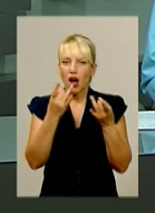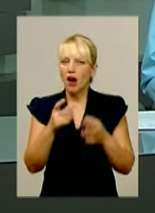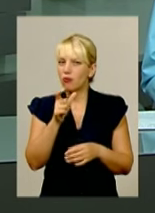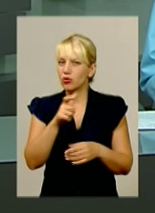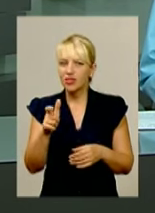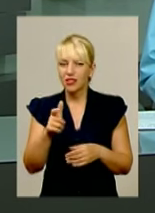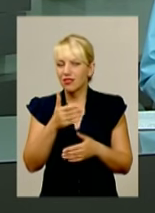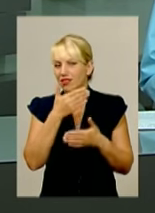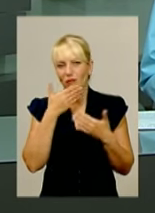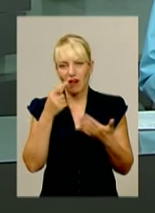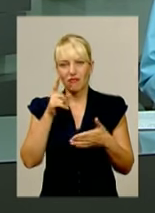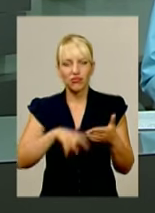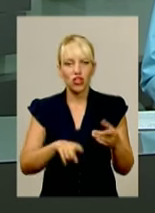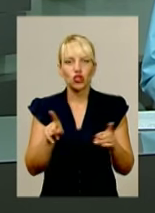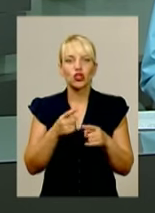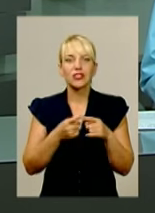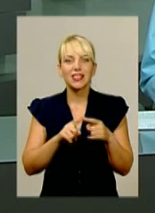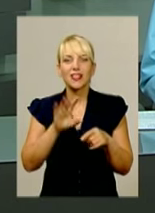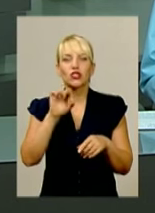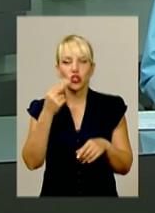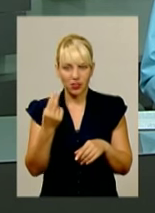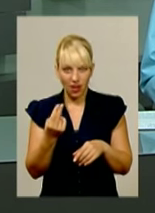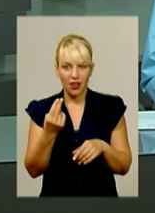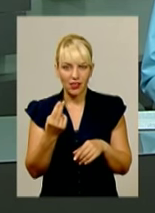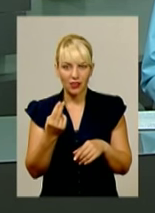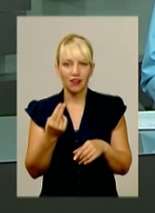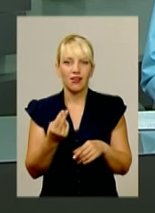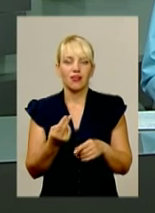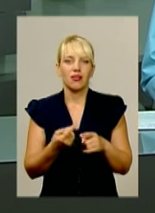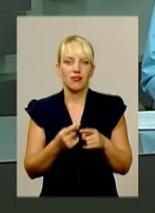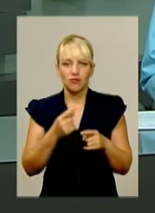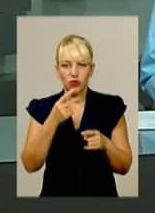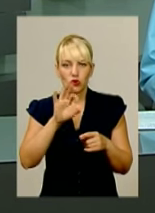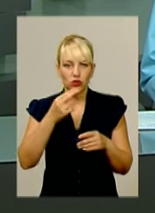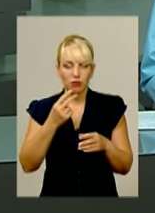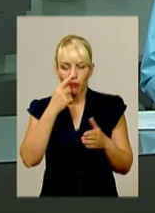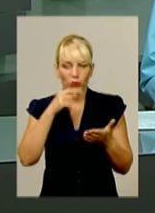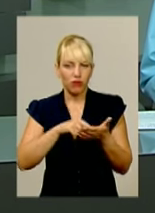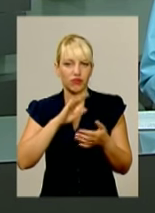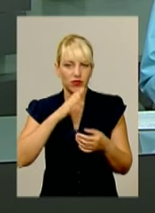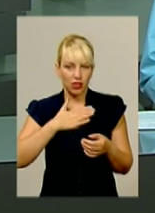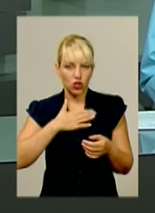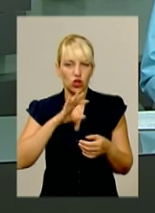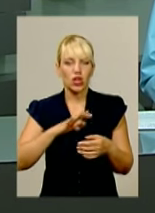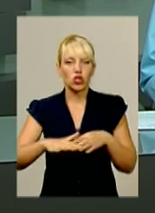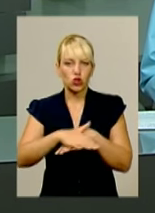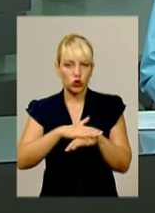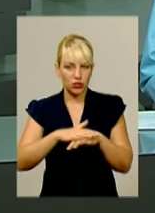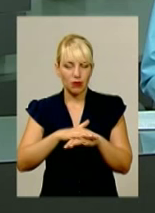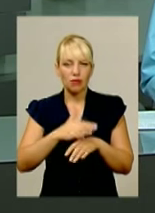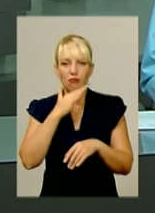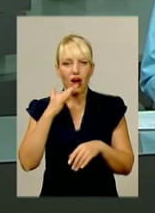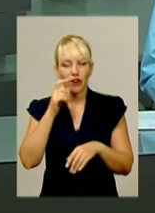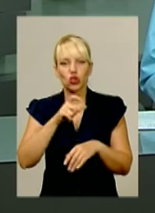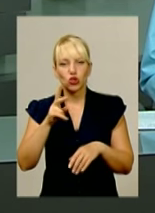йме віри, що це соціальне нашестя можна вивести з нашого соціуму. Тим більше, що не так вже багато осіб, які